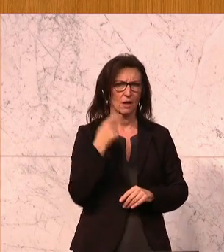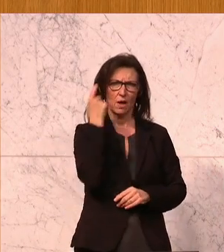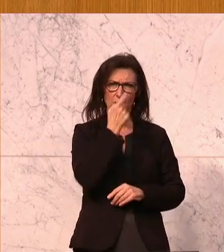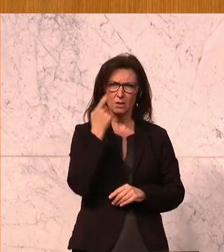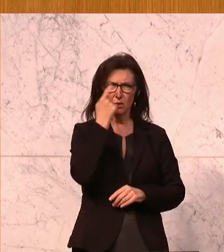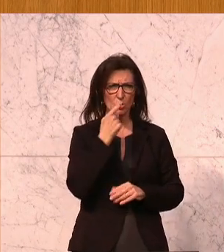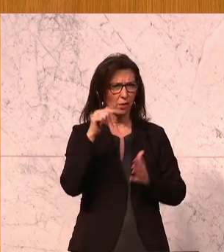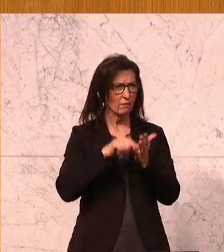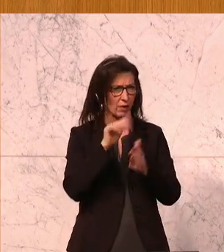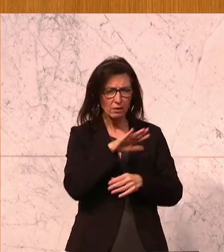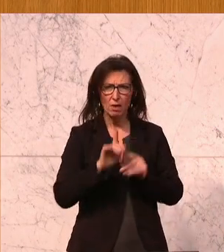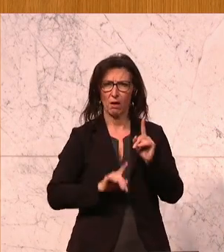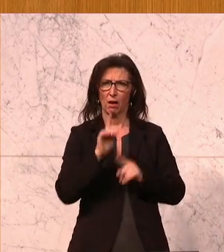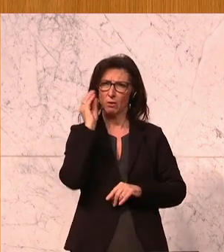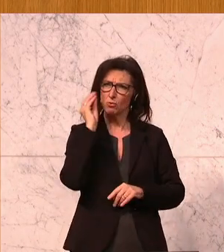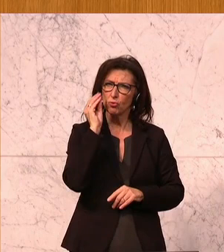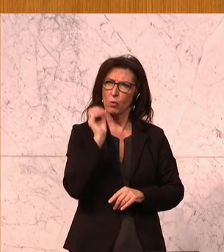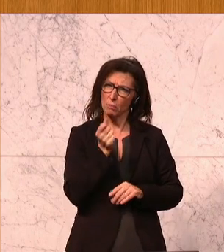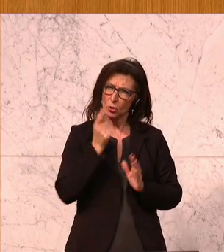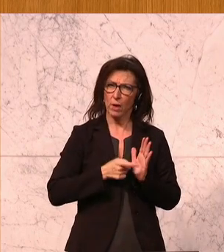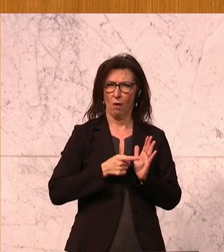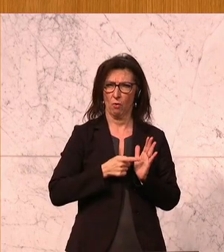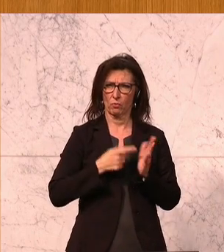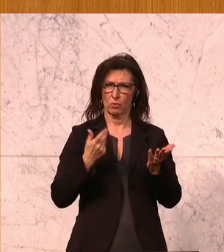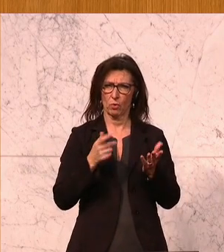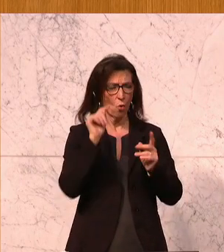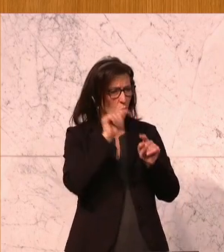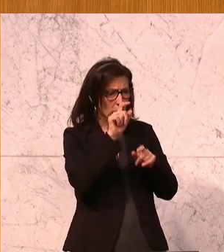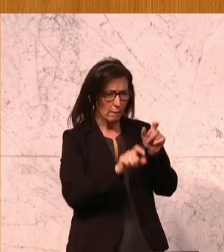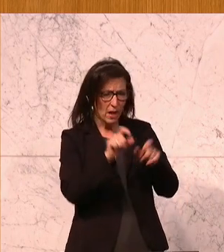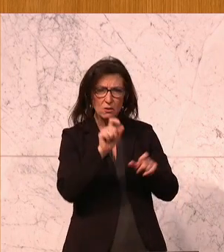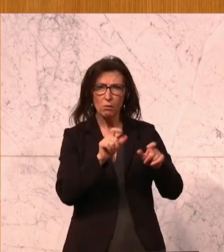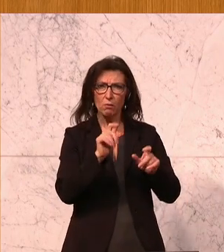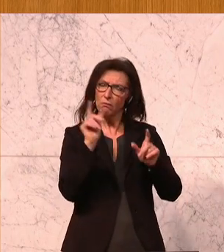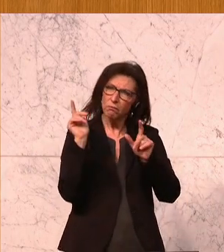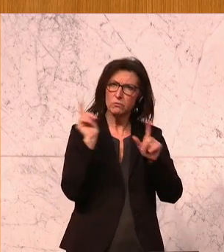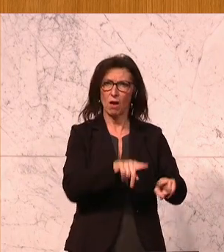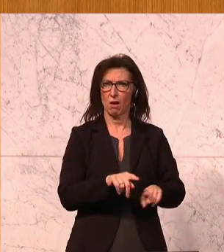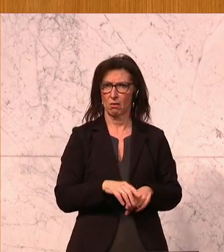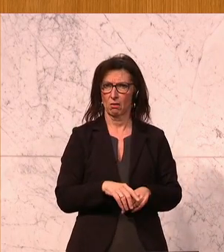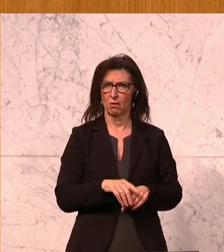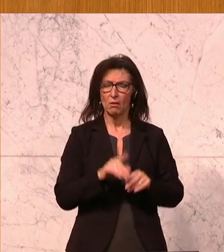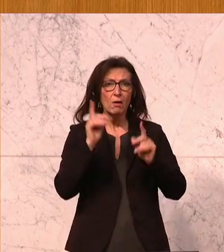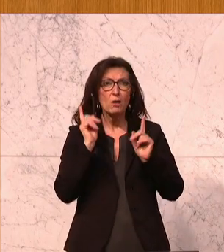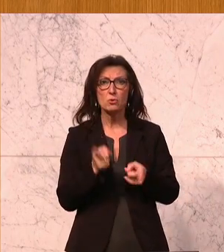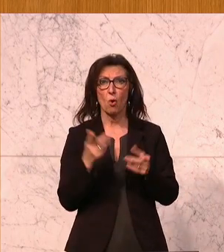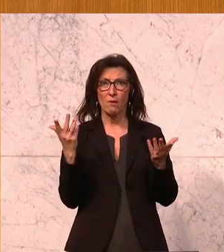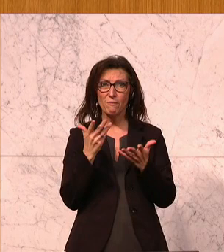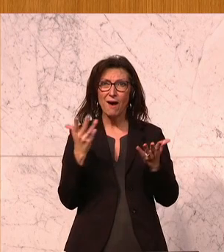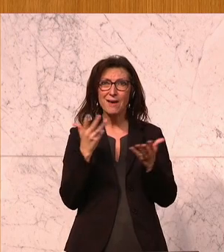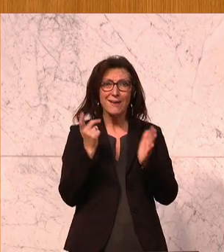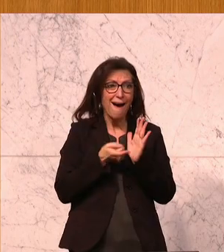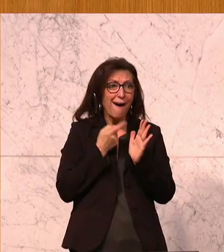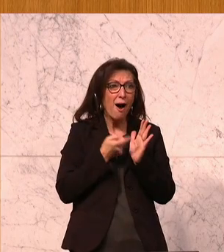jene Kindergärten und Schulen mit besonderen Herausforderungen sowie das dortige Personal im Stich lässt, statt die Herausforderungen auf viele Schultern zu